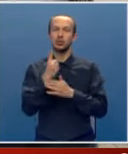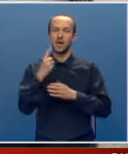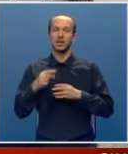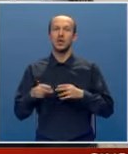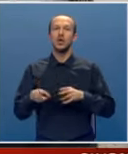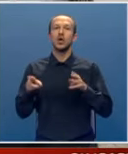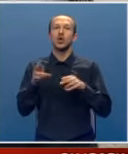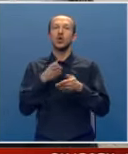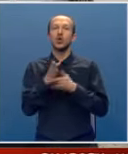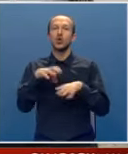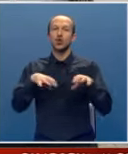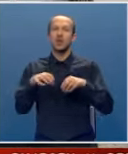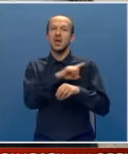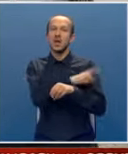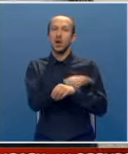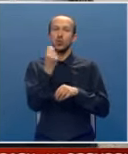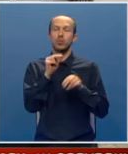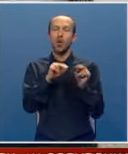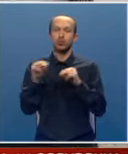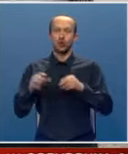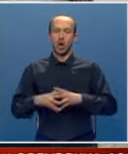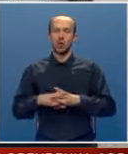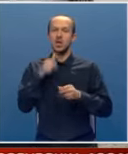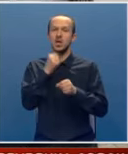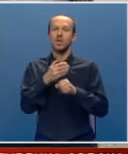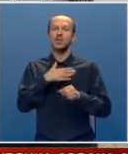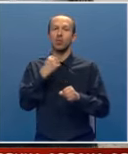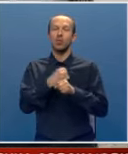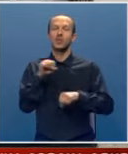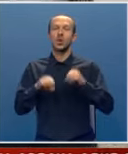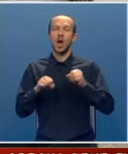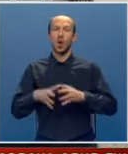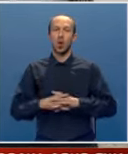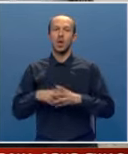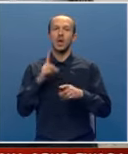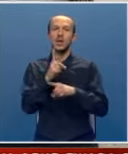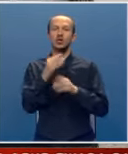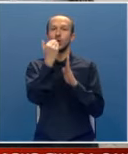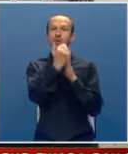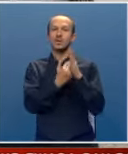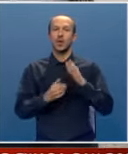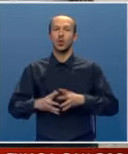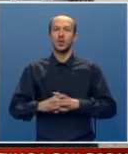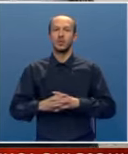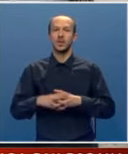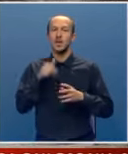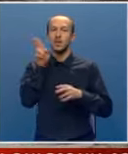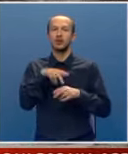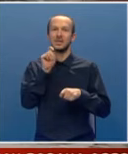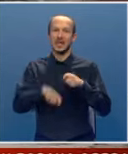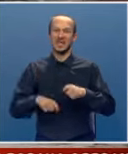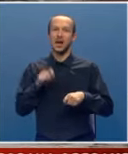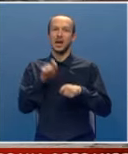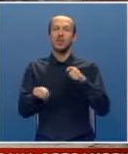službeno osoblje je jako dobro obučeno i radi svoje posla, onako kako je to nalaženo za akonom u švijeni klinčnih prekštajnih sankcijeva.